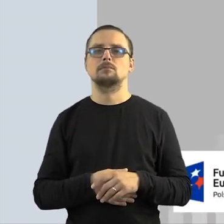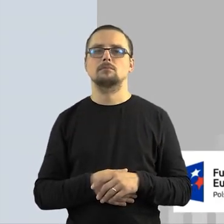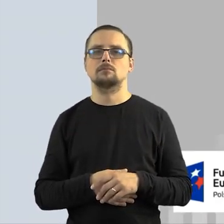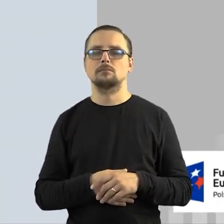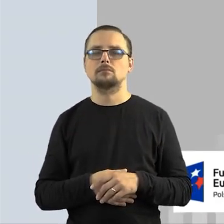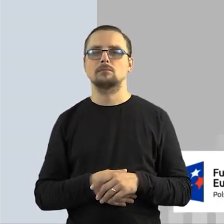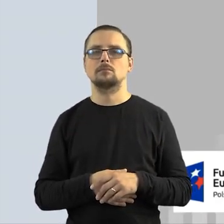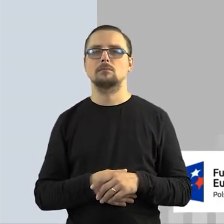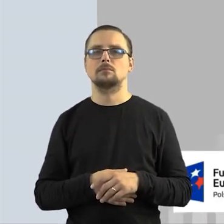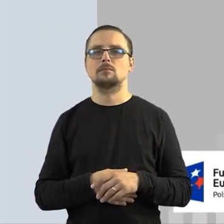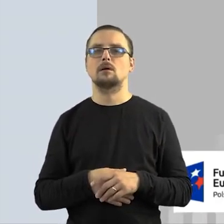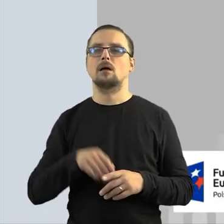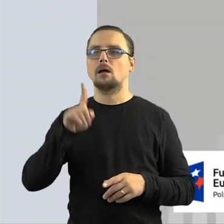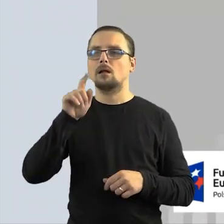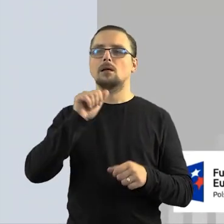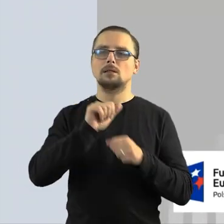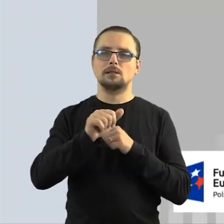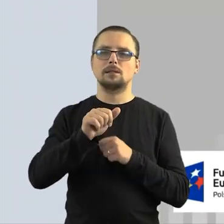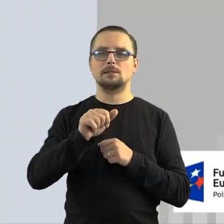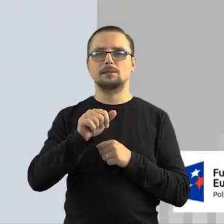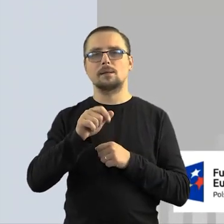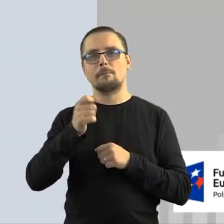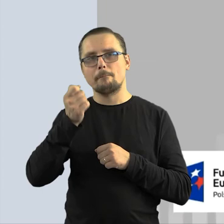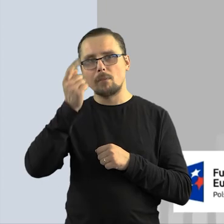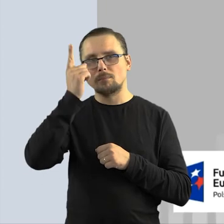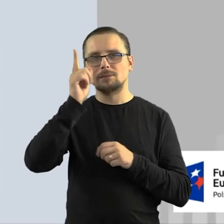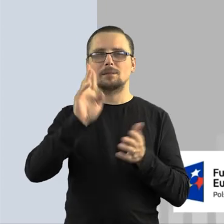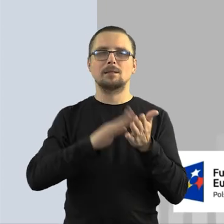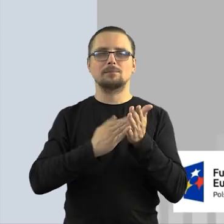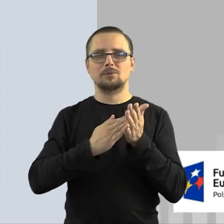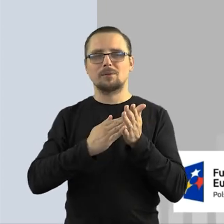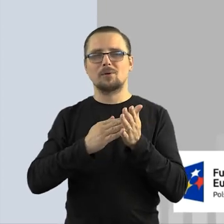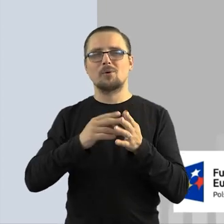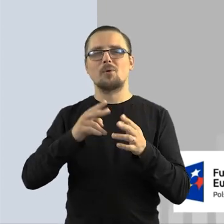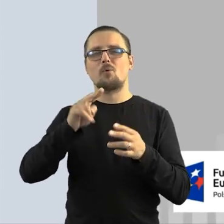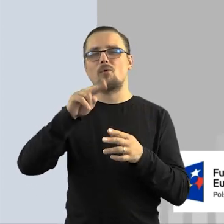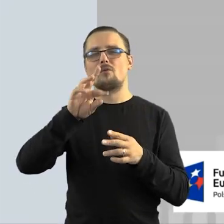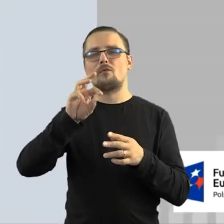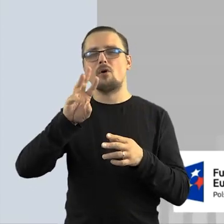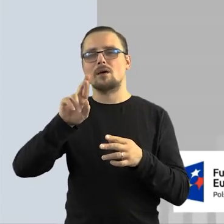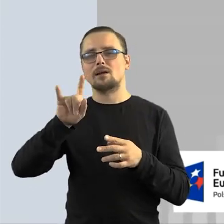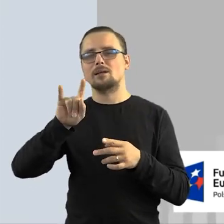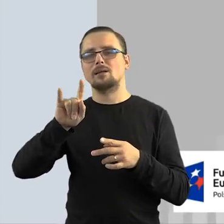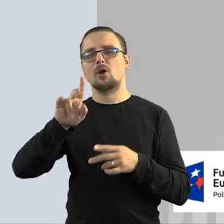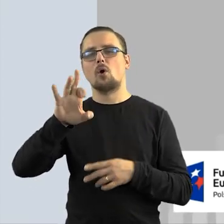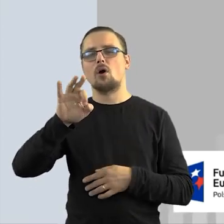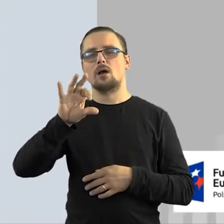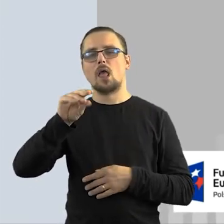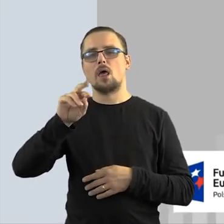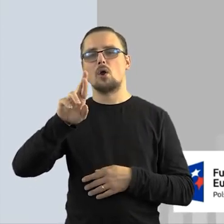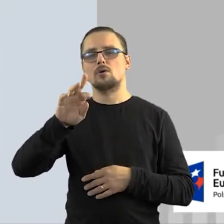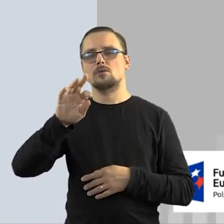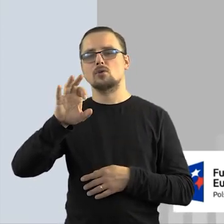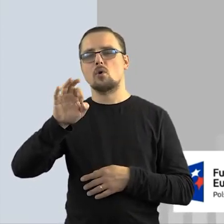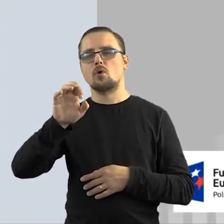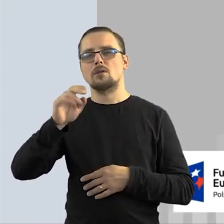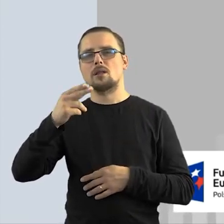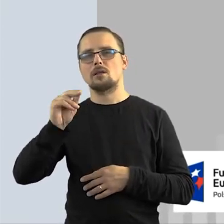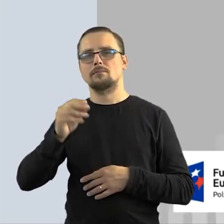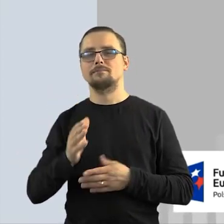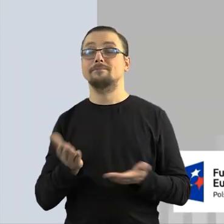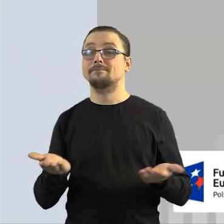twórcy. I tutaj znowu muszę powiedzieć, że jakby jest taki pomysł na tak zwane utwory osierocone i całą taką